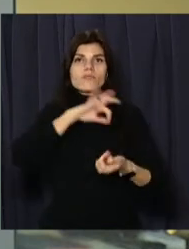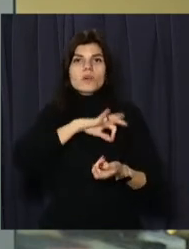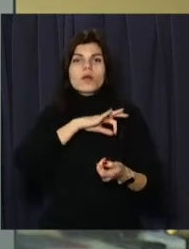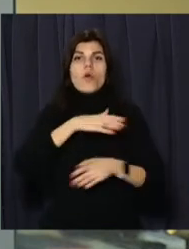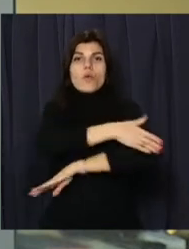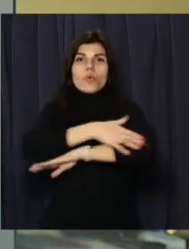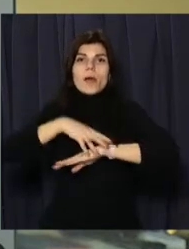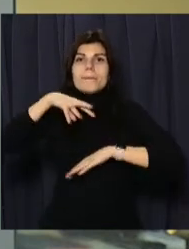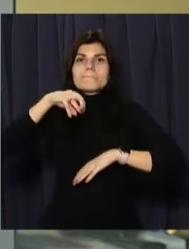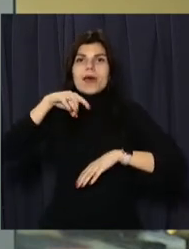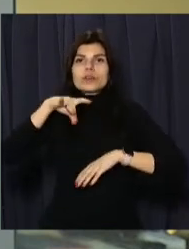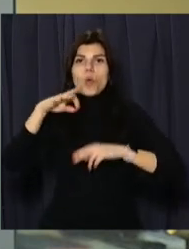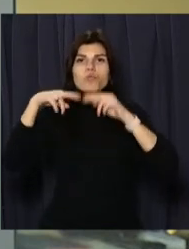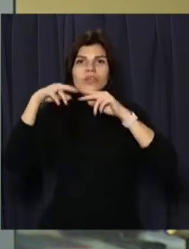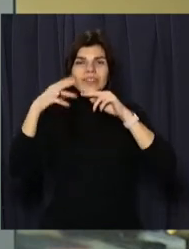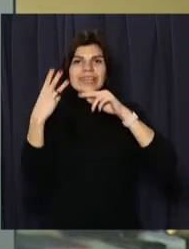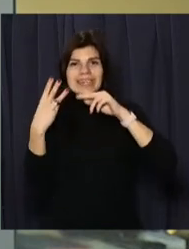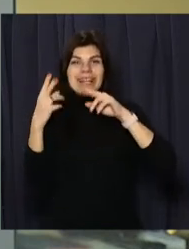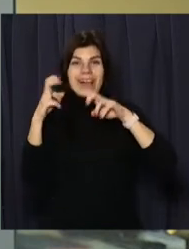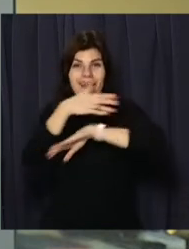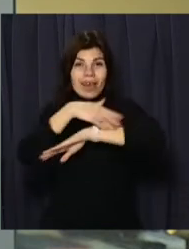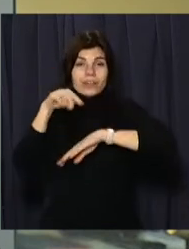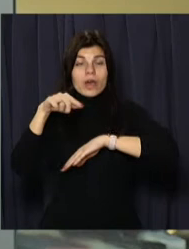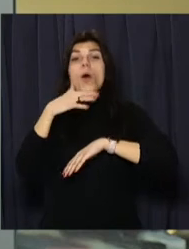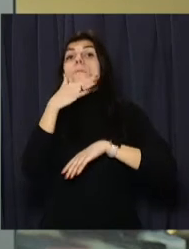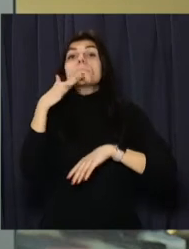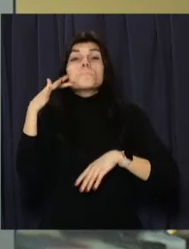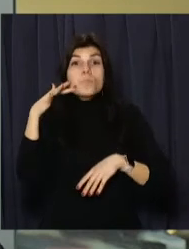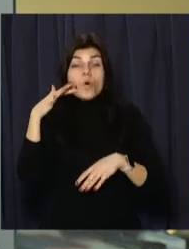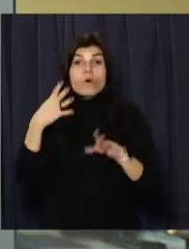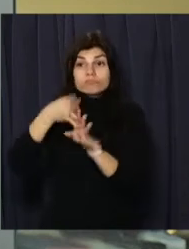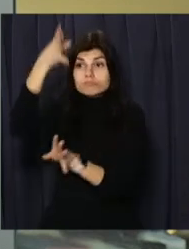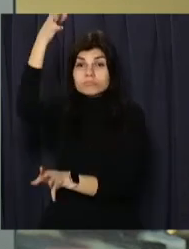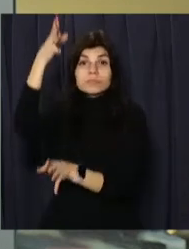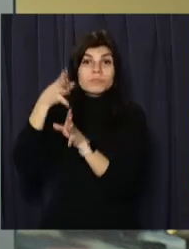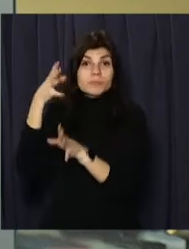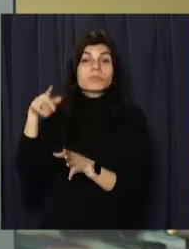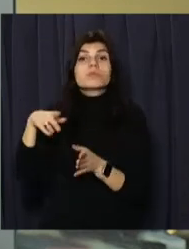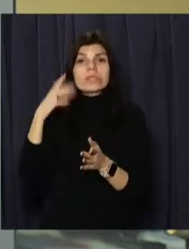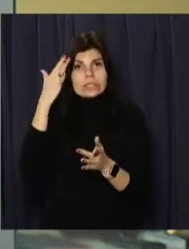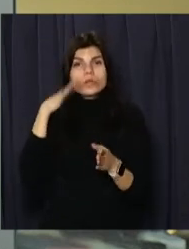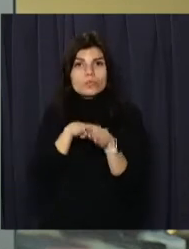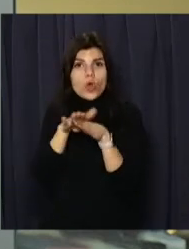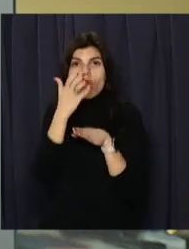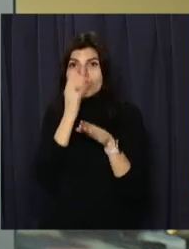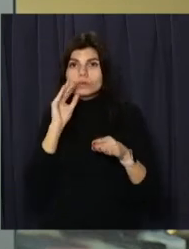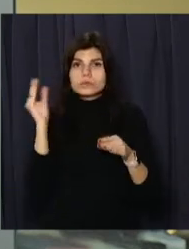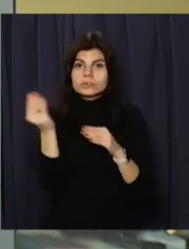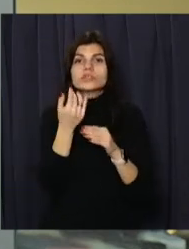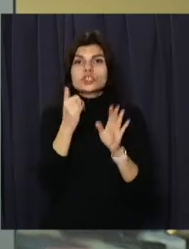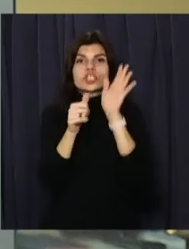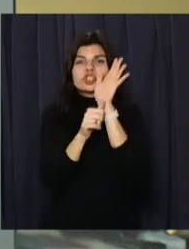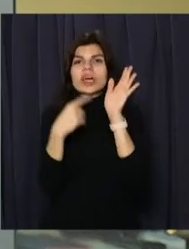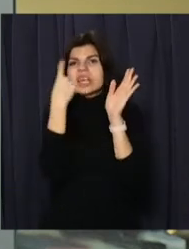вулиці Метробудівників-3 у Дніпрі. Багатоповерхівку з 10 під'їздів планують цілком утеплити і встановити 6